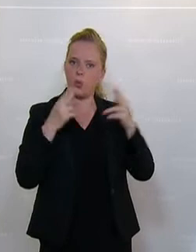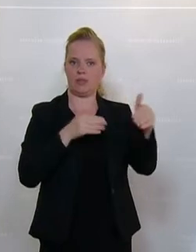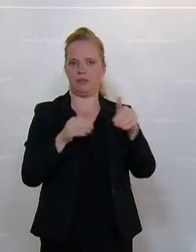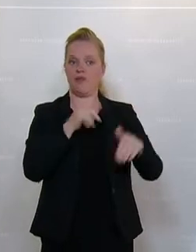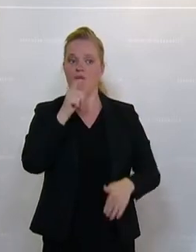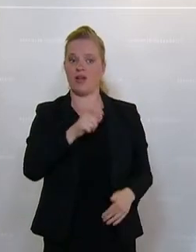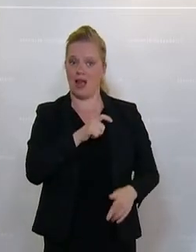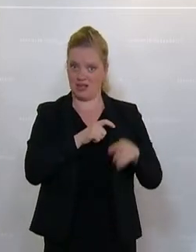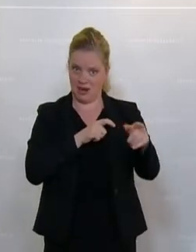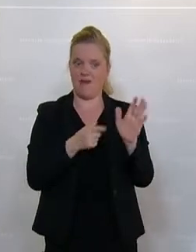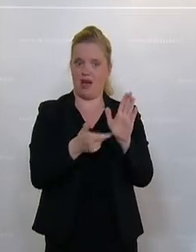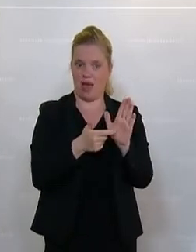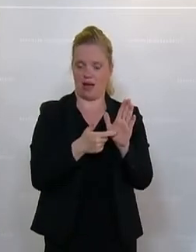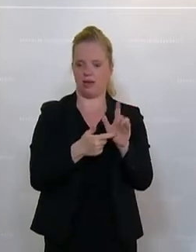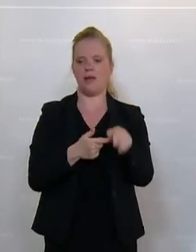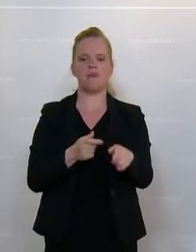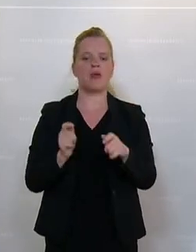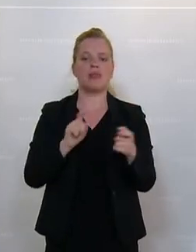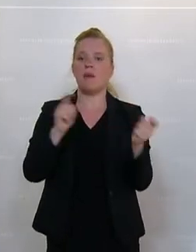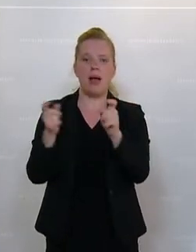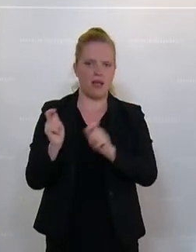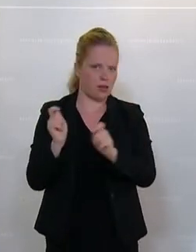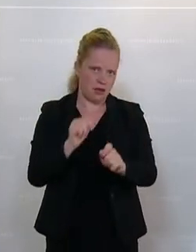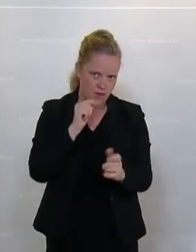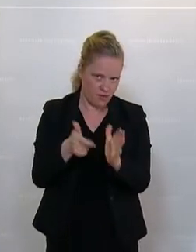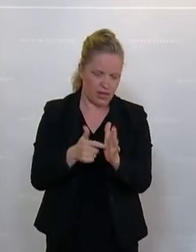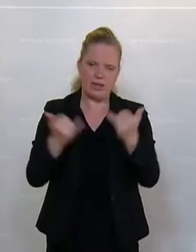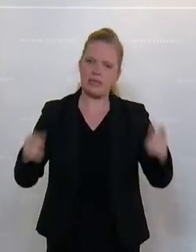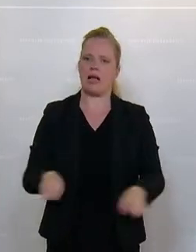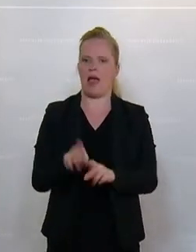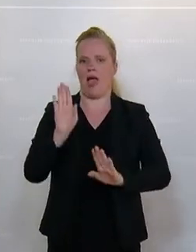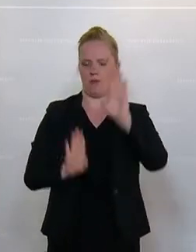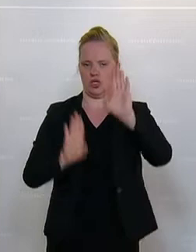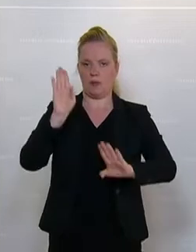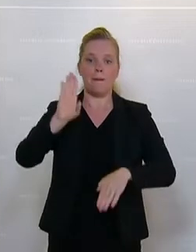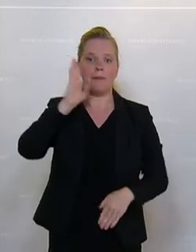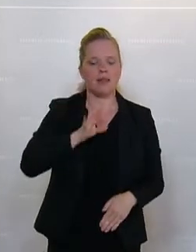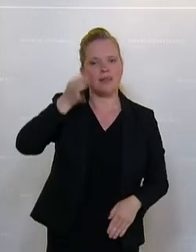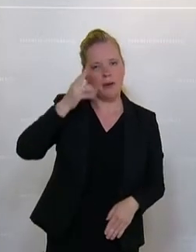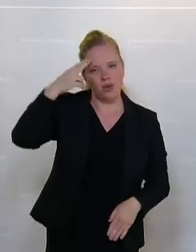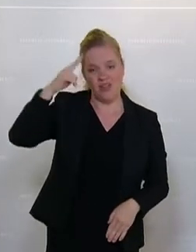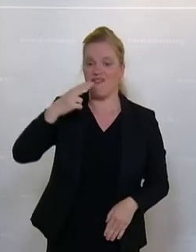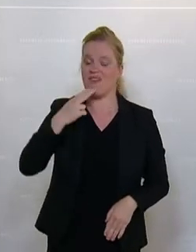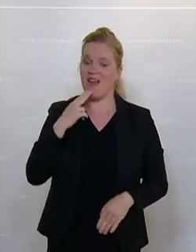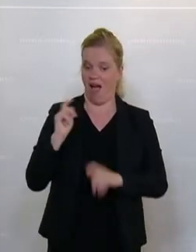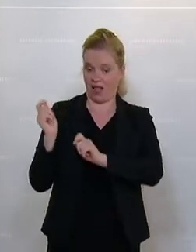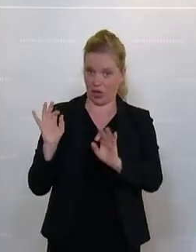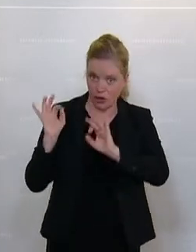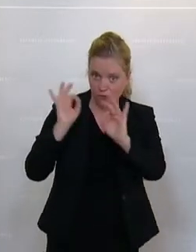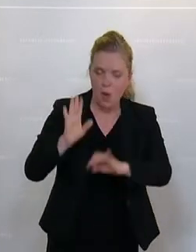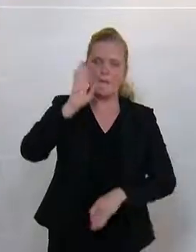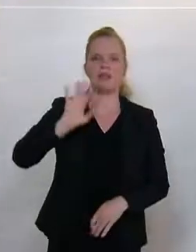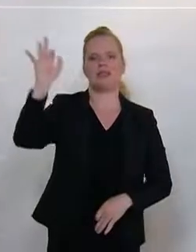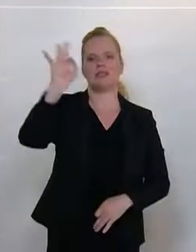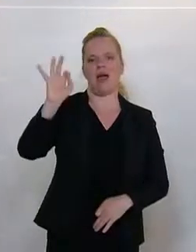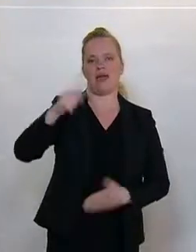verlangen. Eine Debatte über diesen Antrag wurde nicht verlangt, wir kommen daher sogleich zur Abstimmung. Ich bitte jene Damen und Herren, die für diesen Antrag sind, um